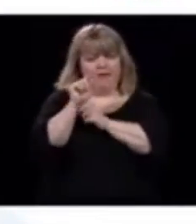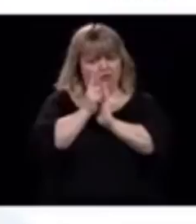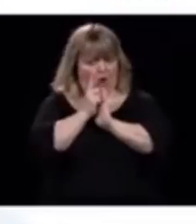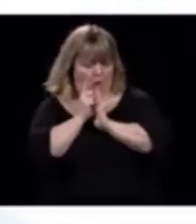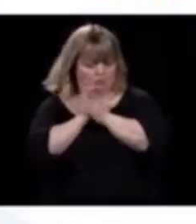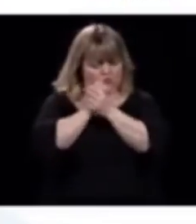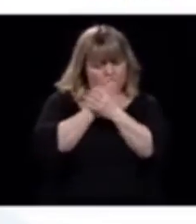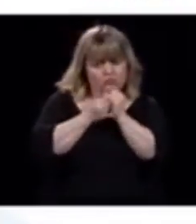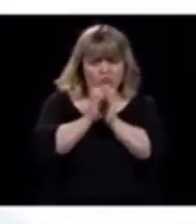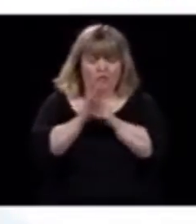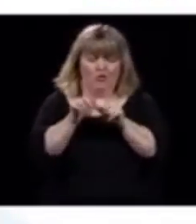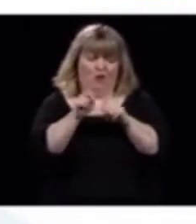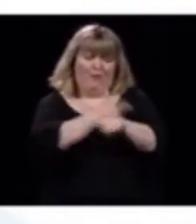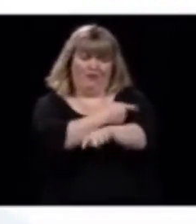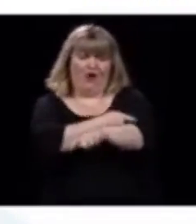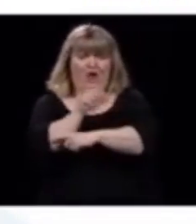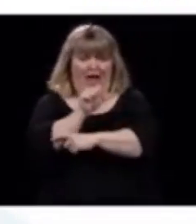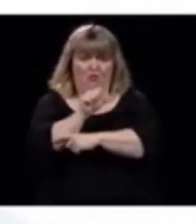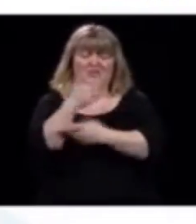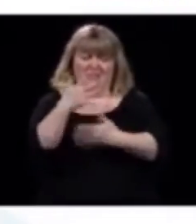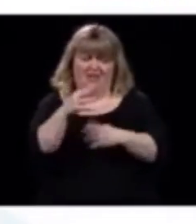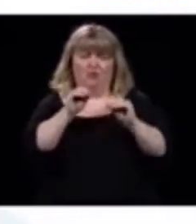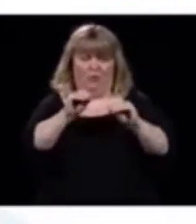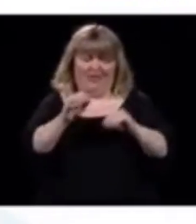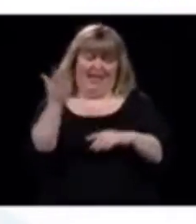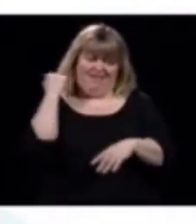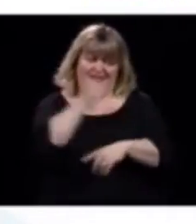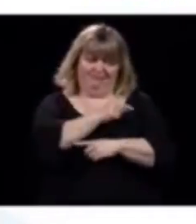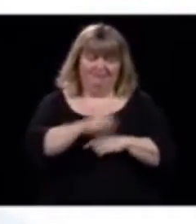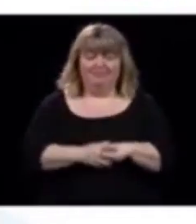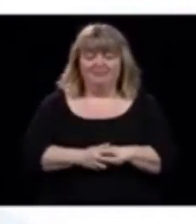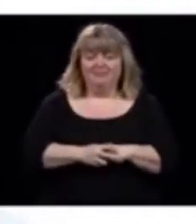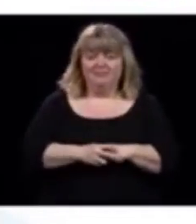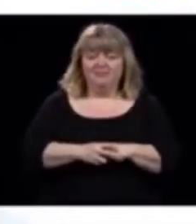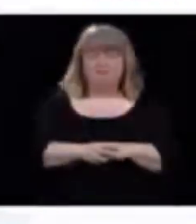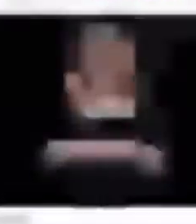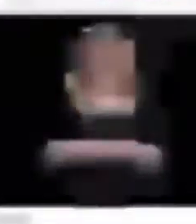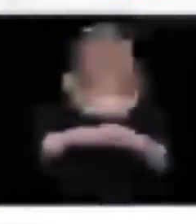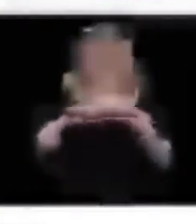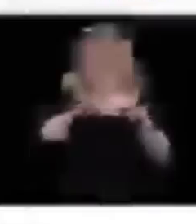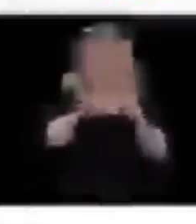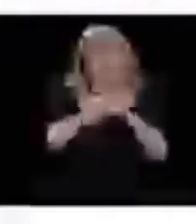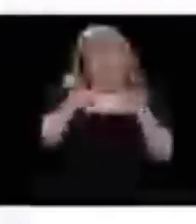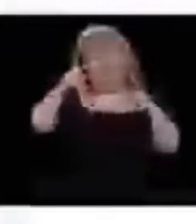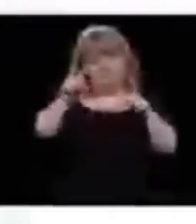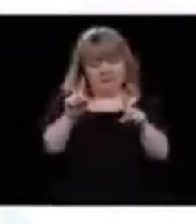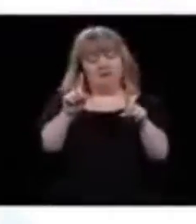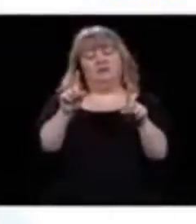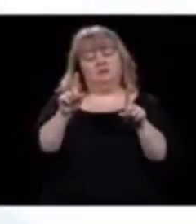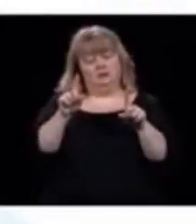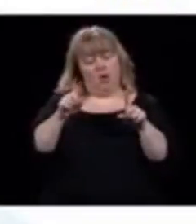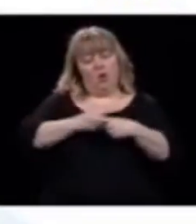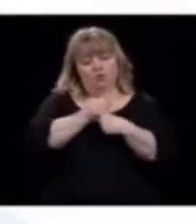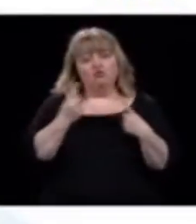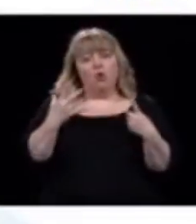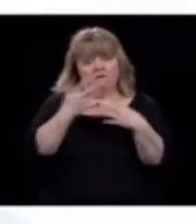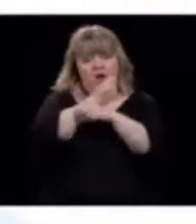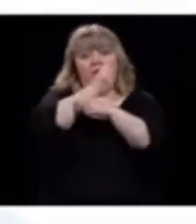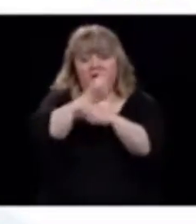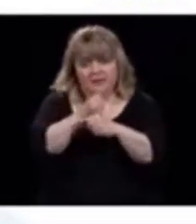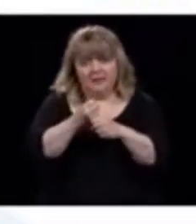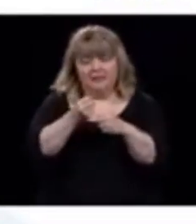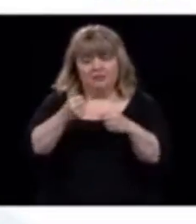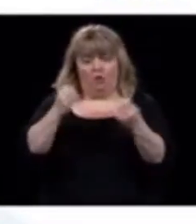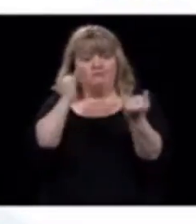comme le bon docteur Arruda vous l montré. Donc, c'est comme ça qu'on va gagner la bataille de notre vie.